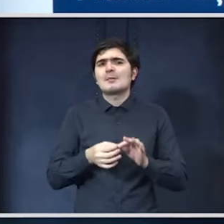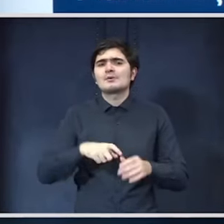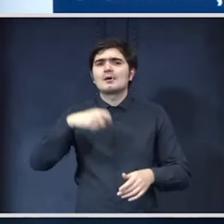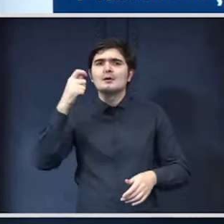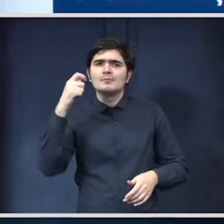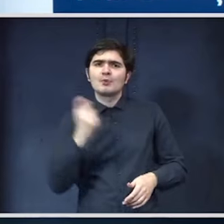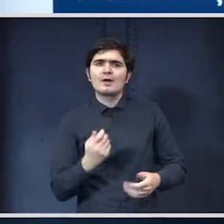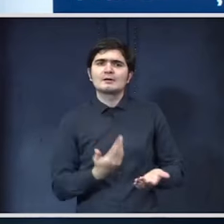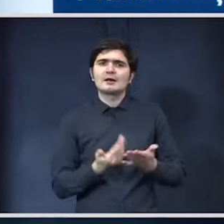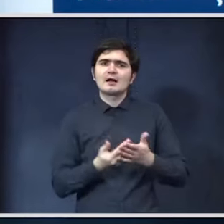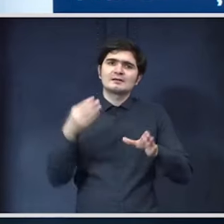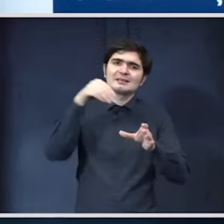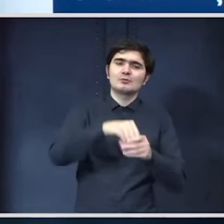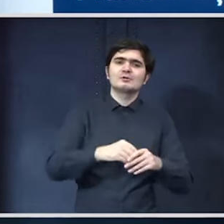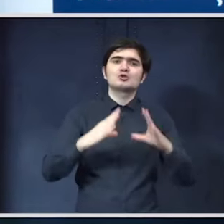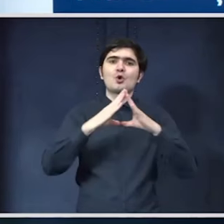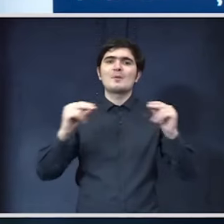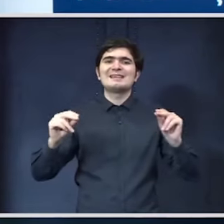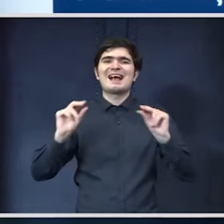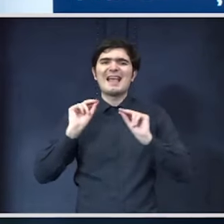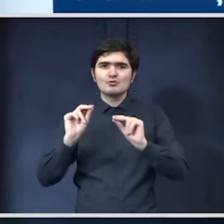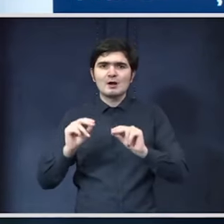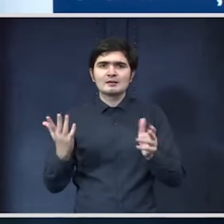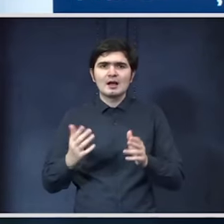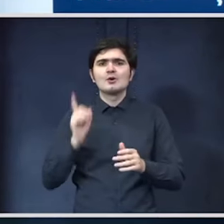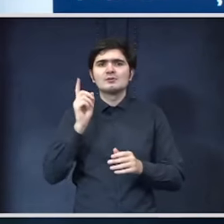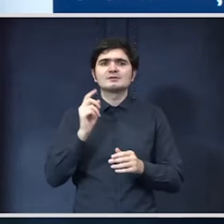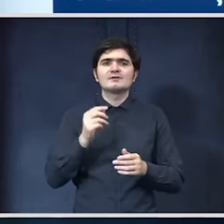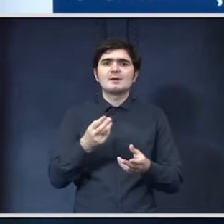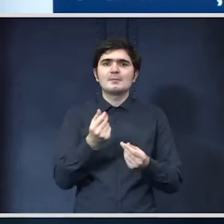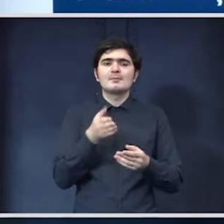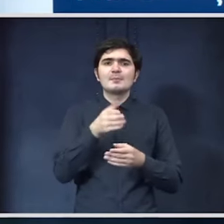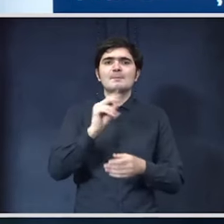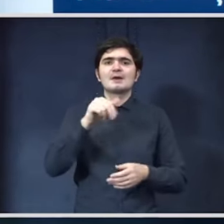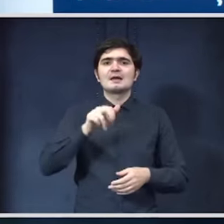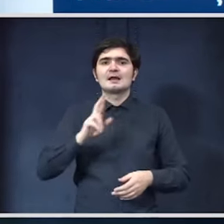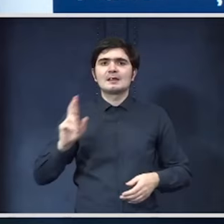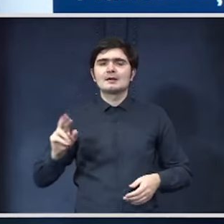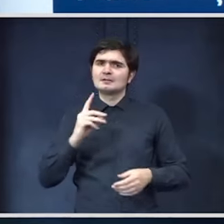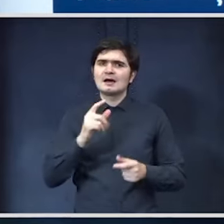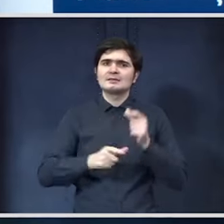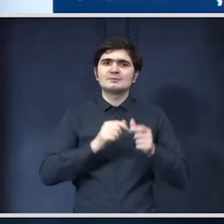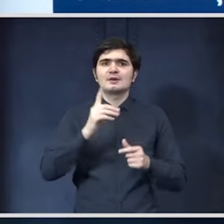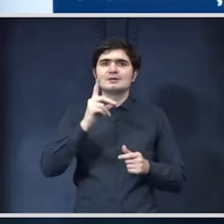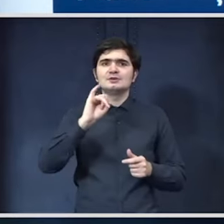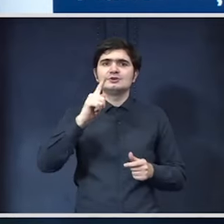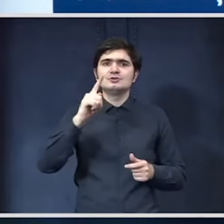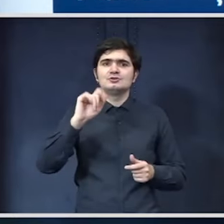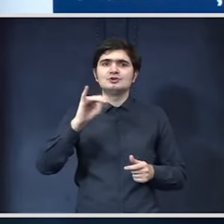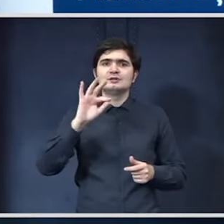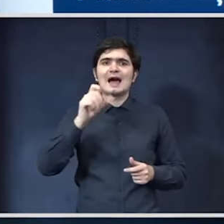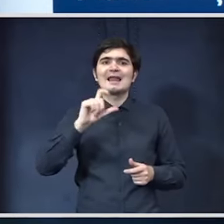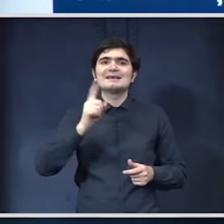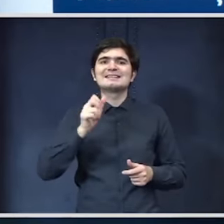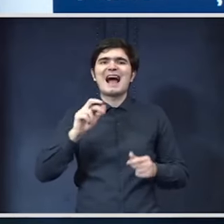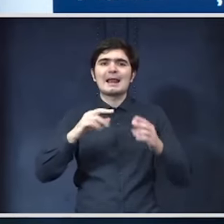proiecte care sunt incluse în România Educată și care vor fi finanțate prin PNRR Da, digitalizarea pe care am menționat-o programul de